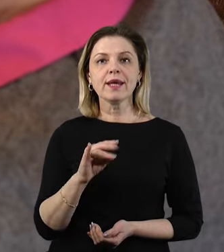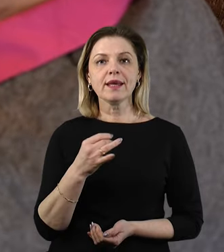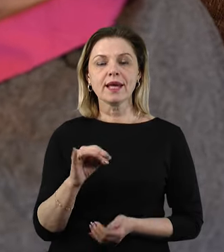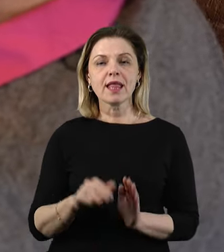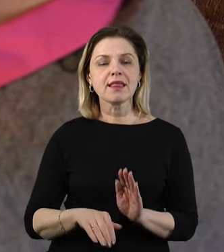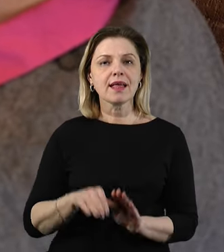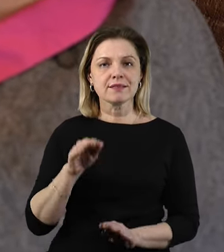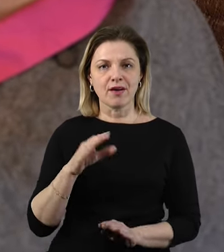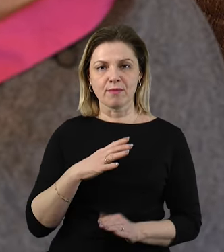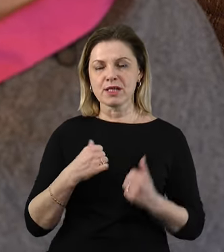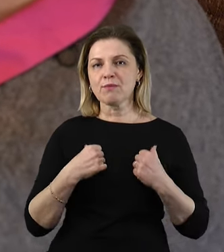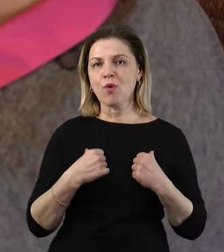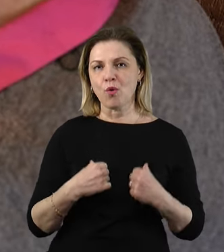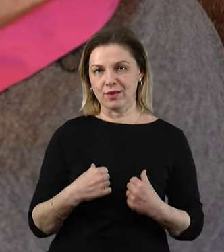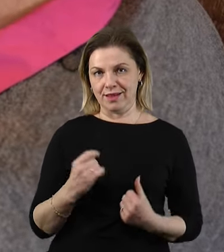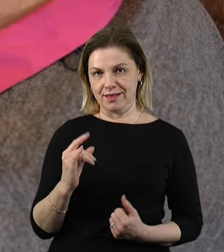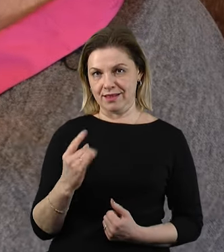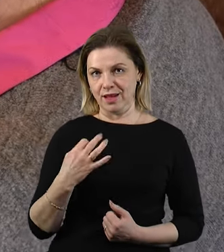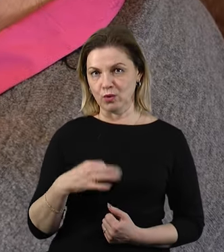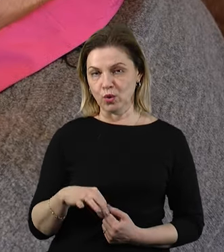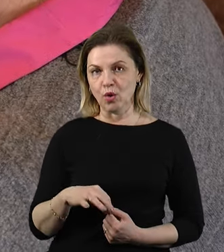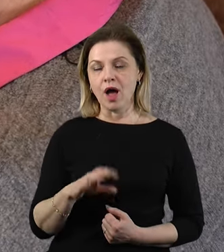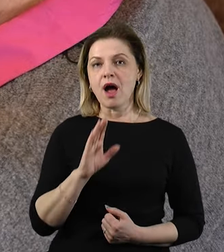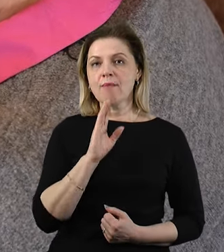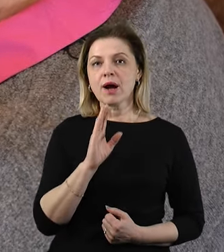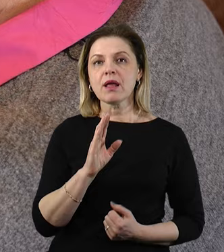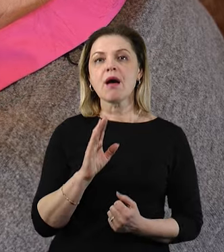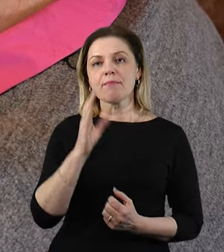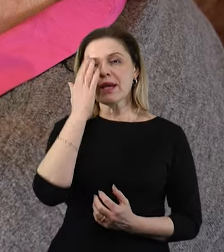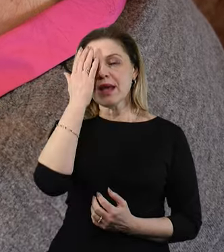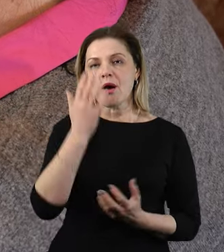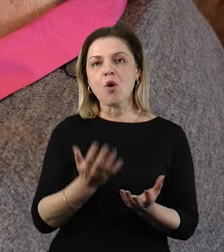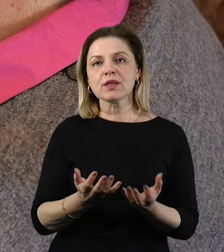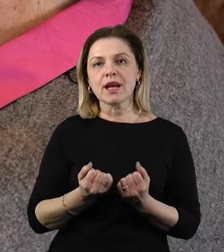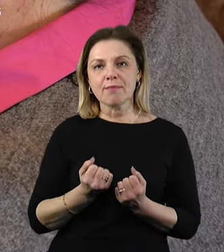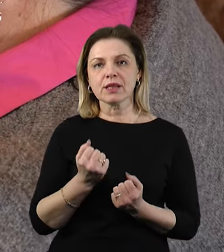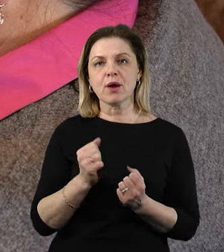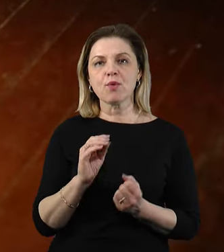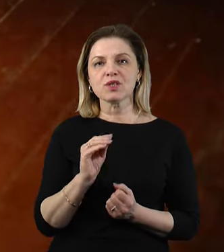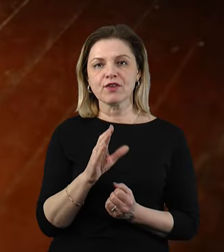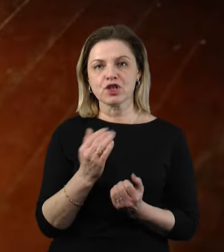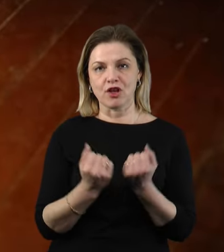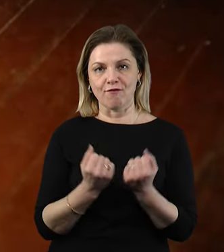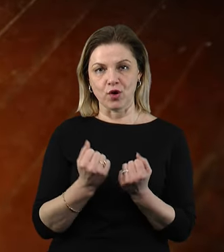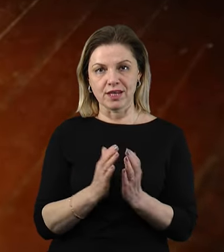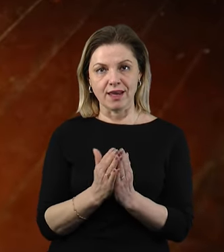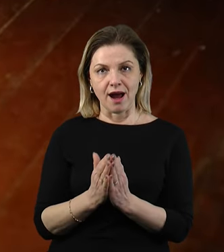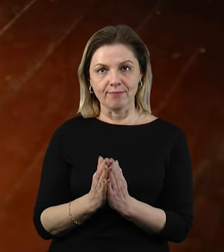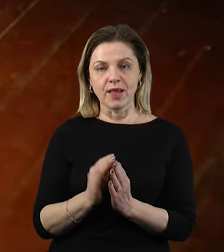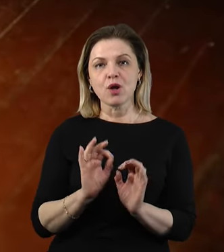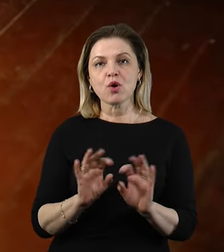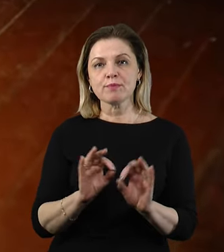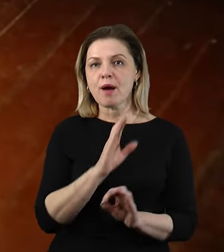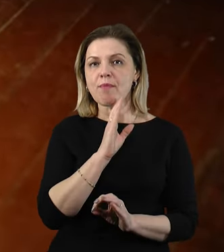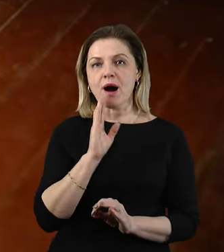з дитинства був спокійною та урівноваженою дитиною, мріяв отримати посвідчення водія та придбати власне авто, розповідає мама хлопця.